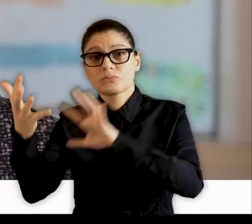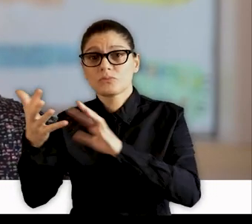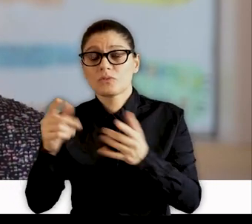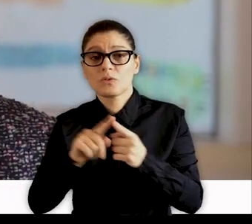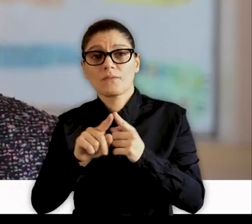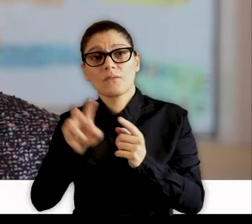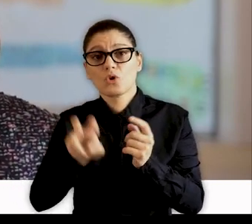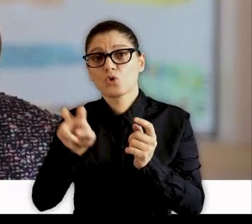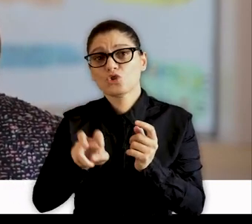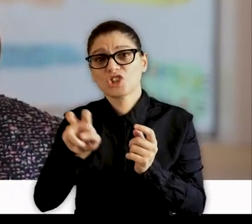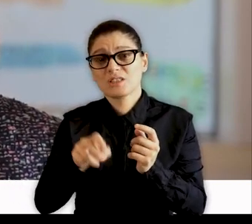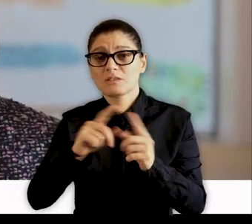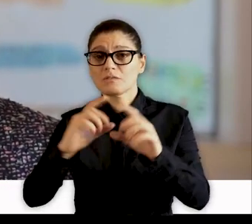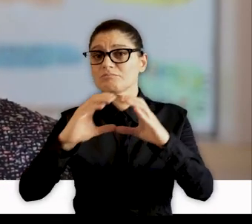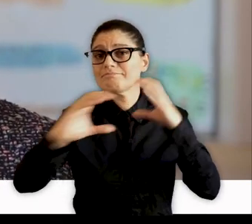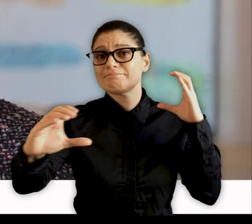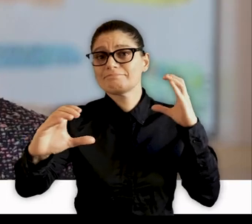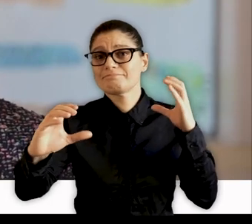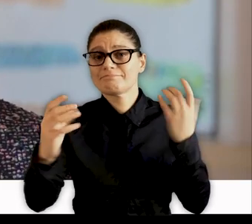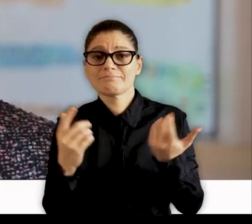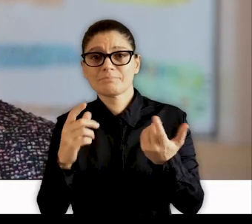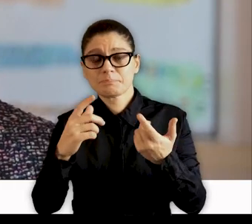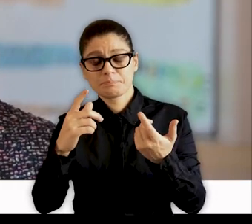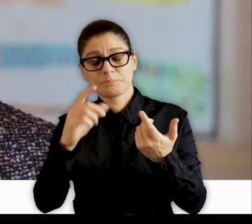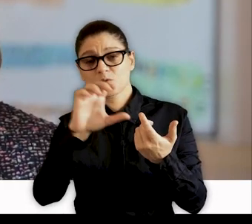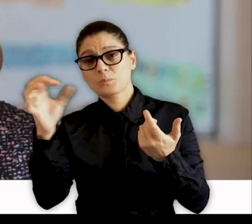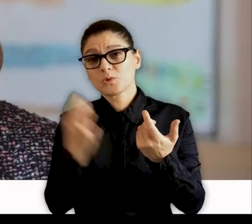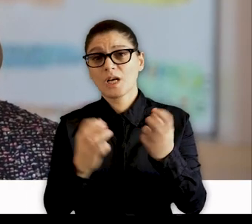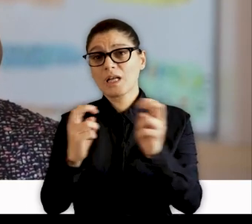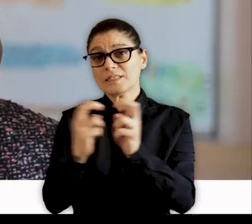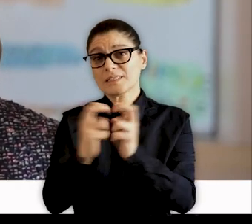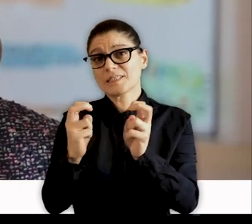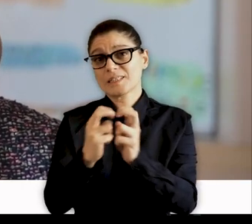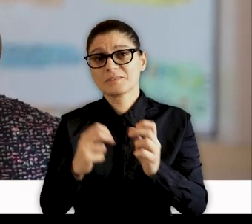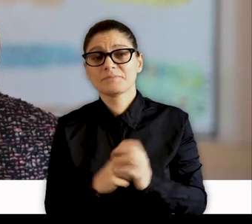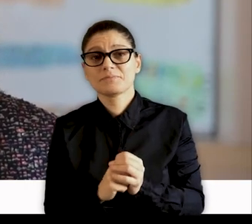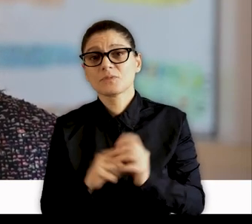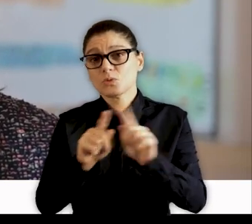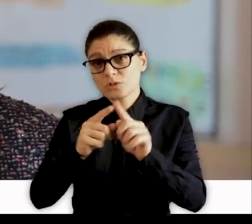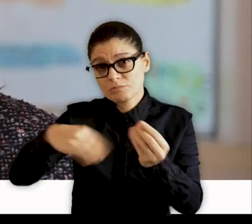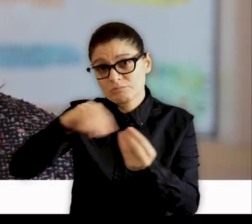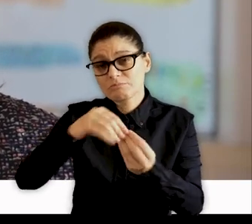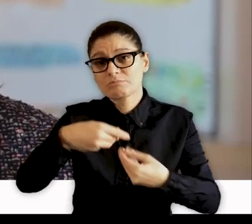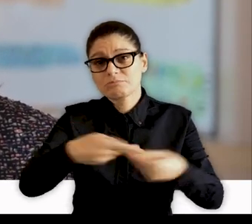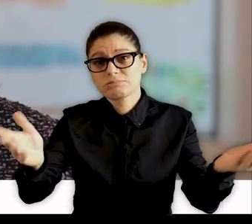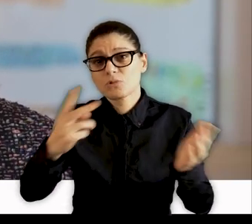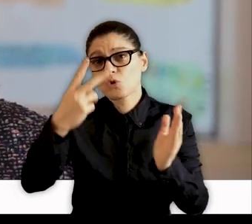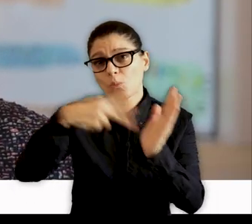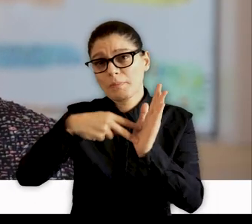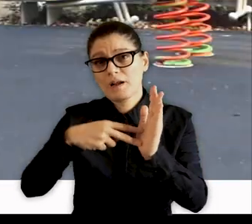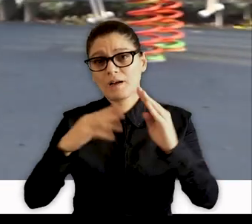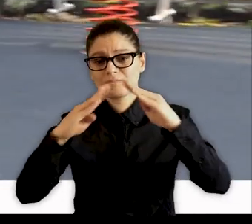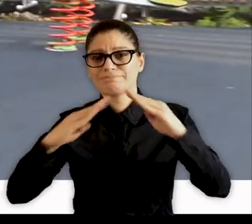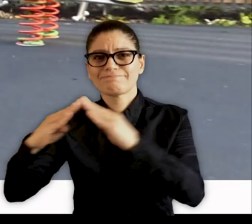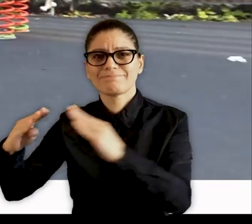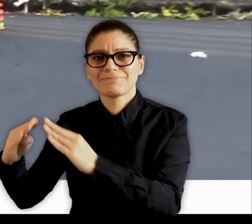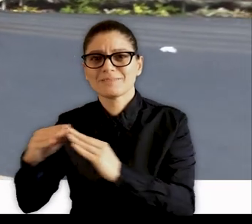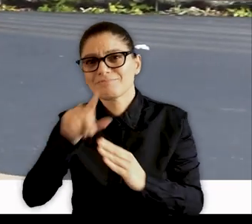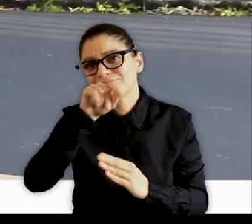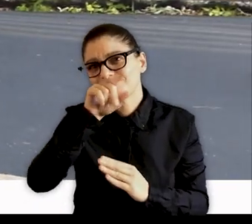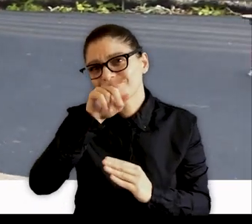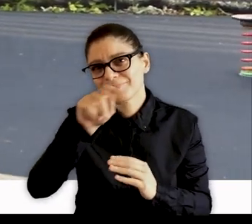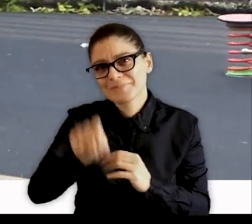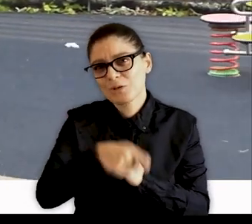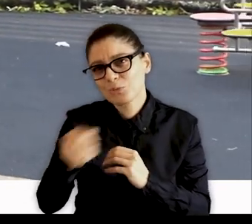'achat d'un quart municipal 100% électrique ou la distribution de 2000 nichoirs pour protéger la biodiversité. 2021